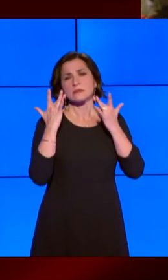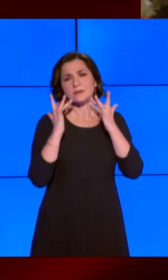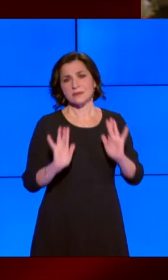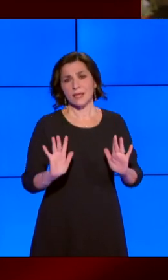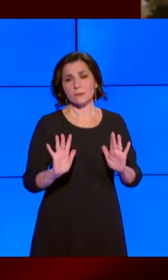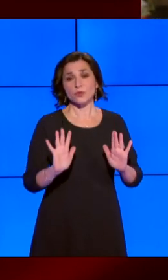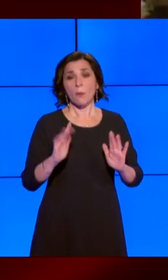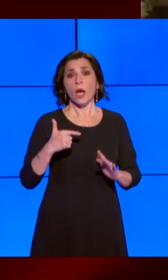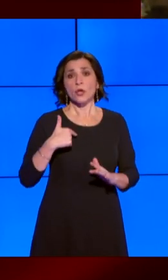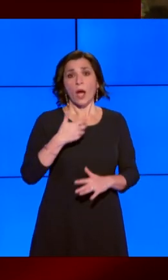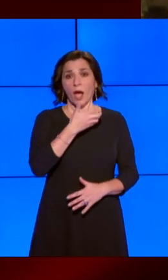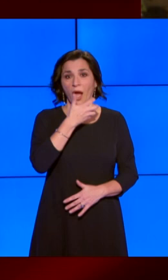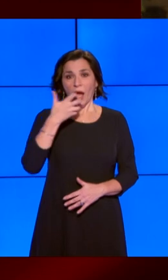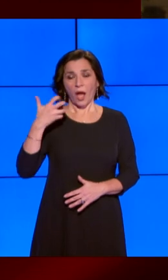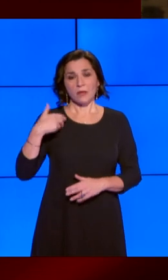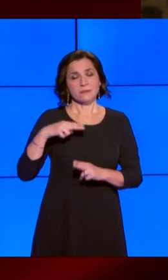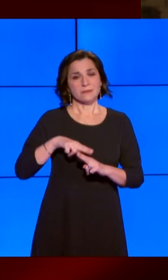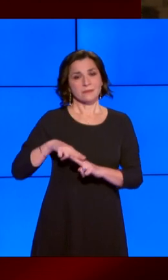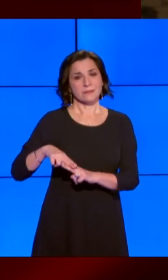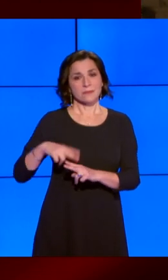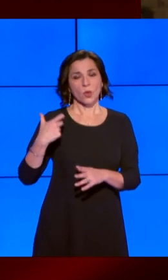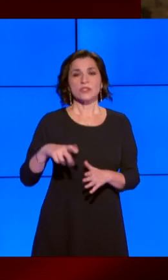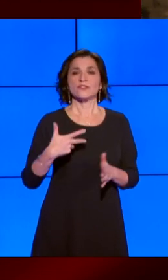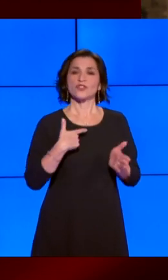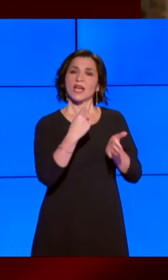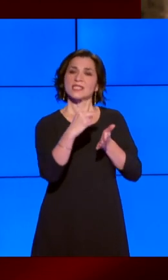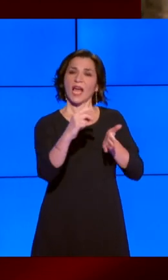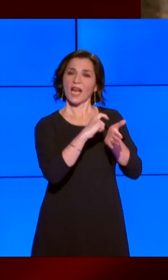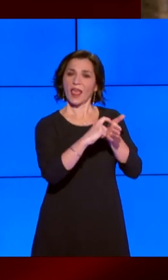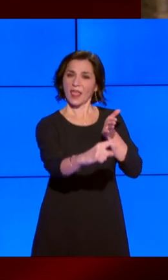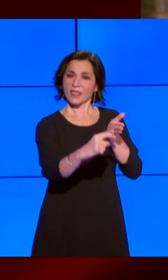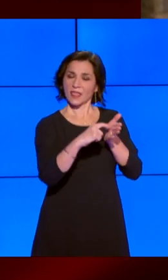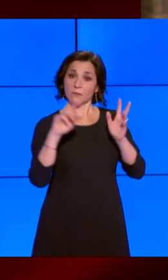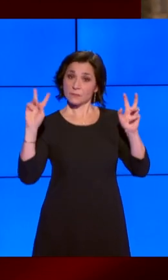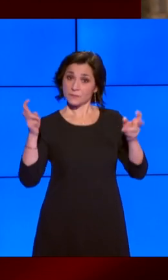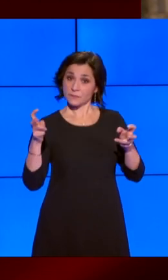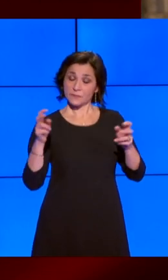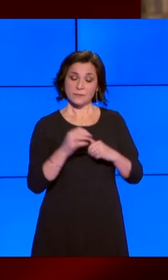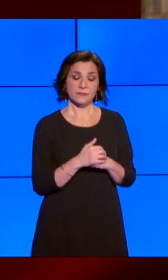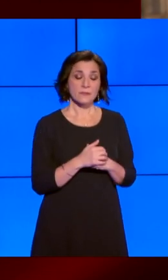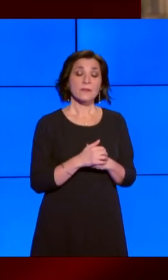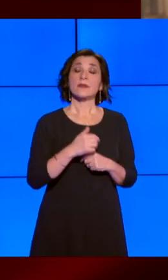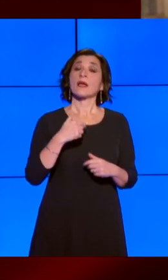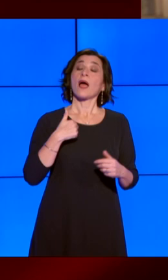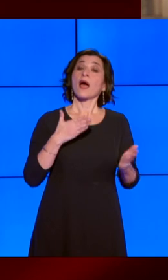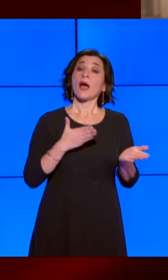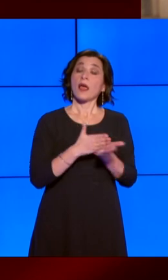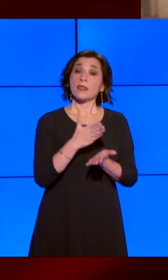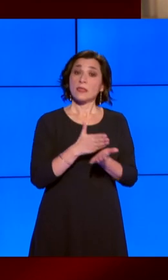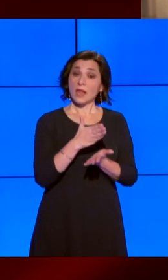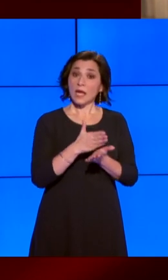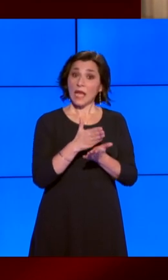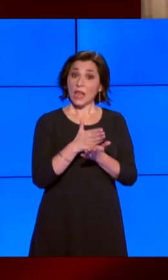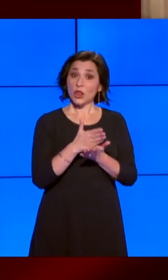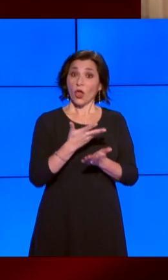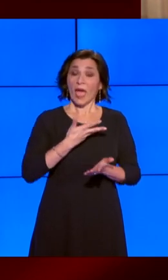conserverò con cura, perché reca questa scritta. Quando perdiamo il diritto di essere differenti,